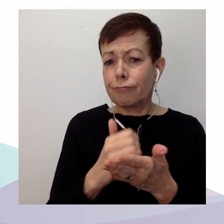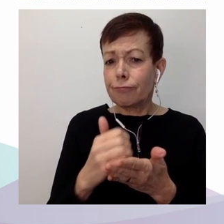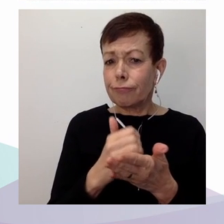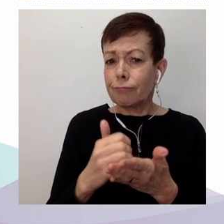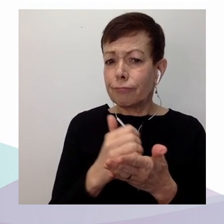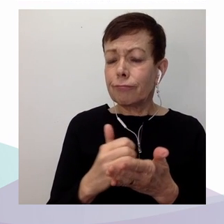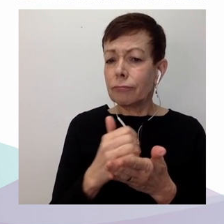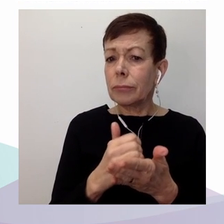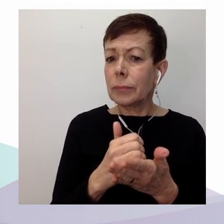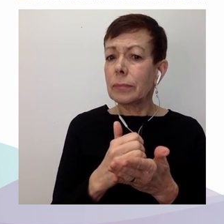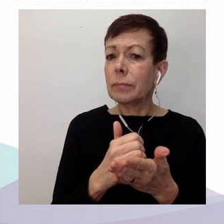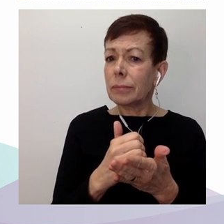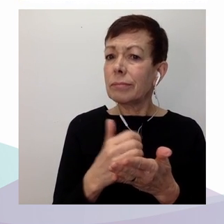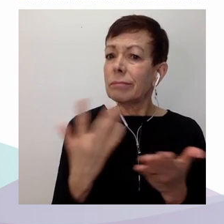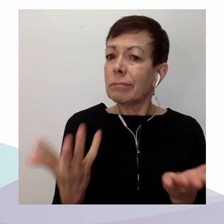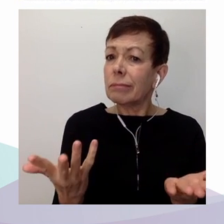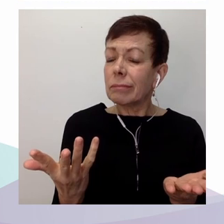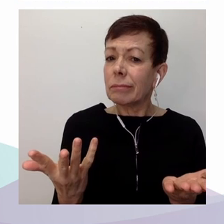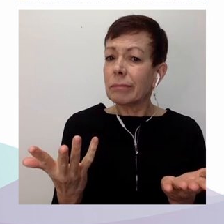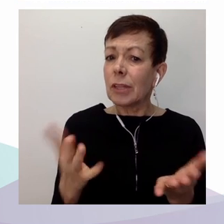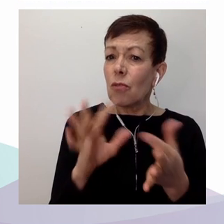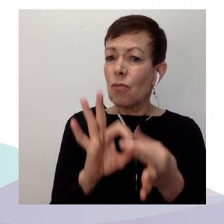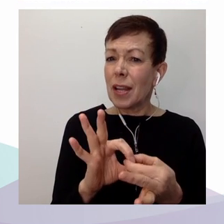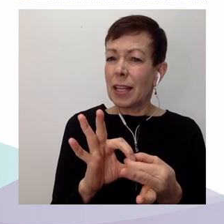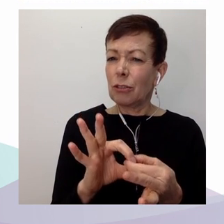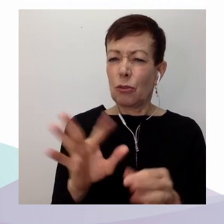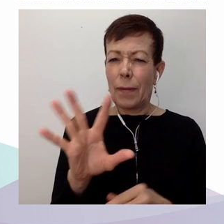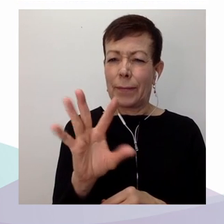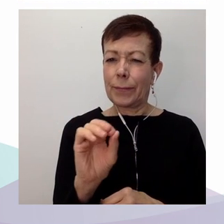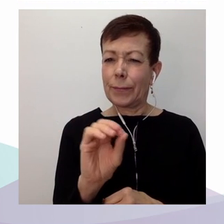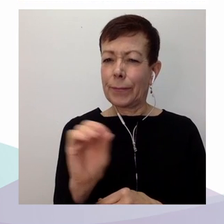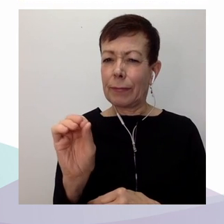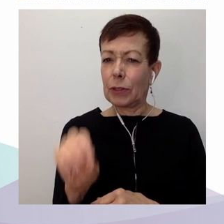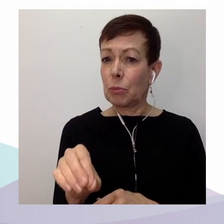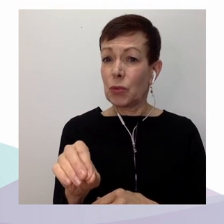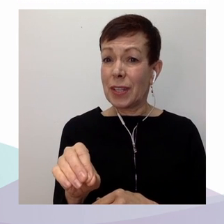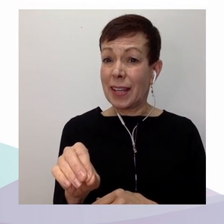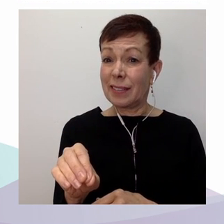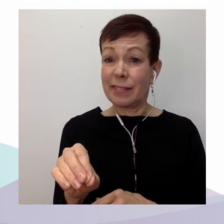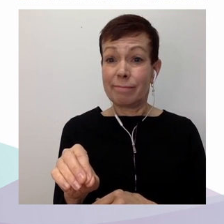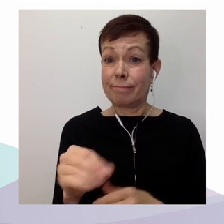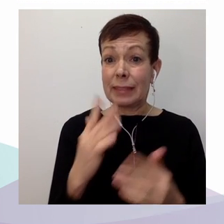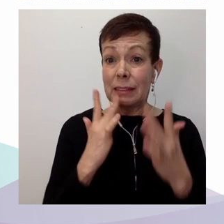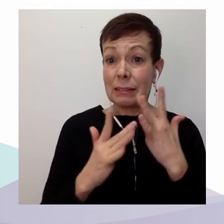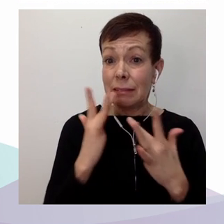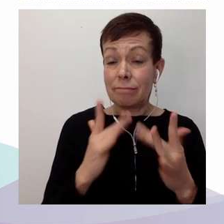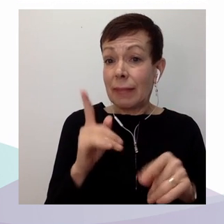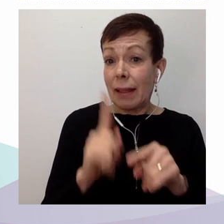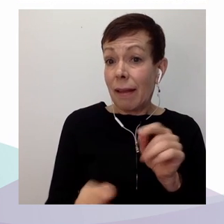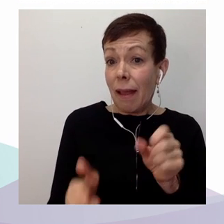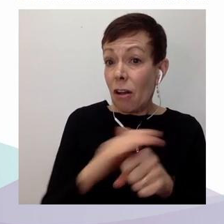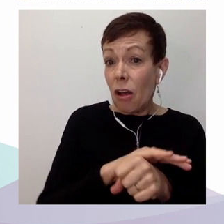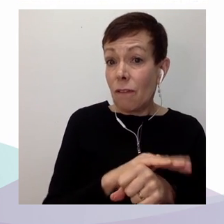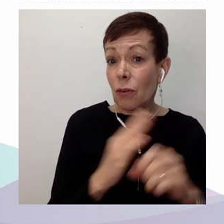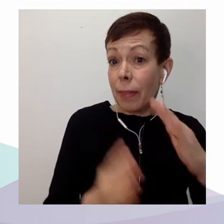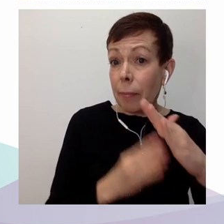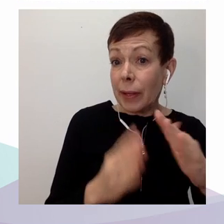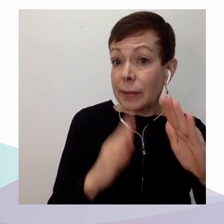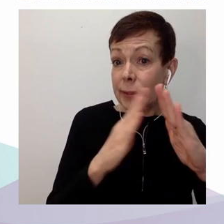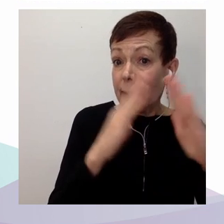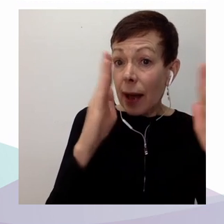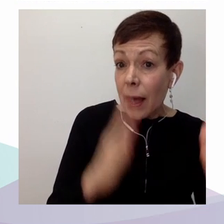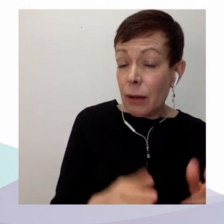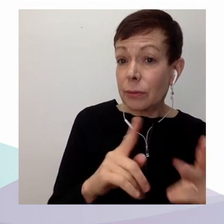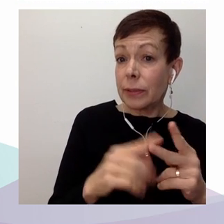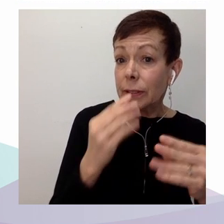'est-à-dire la capacité de répondre à ses besoins de base. Alors, les personnes, évidemment, prestataires d'aide sociale ne couvrent pas leurs besoins de